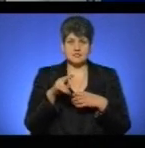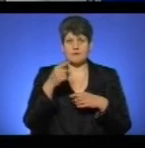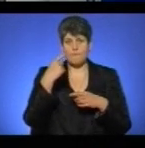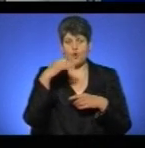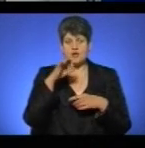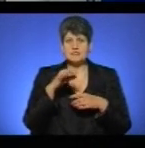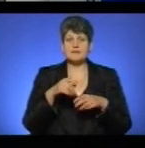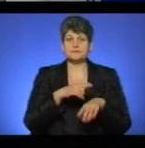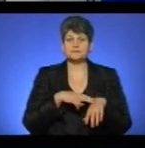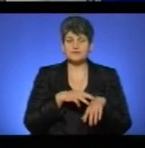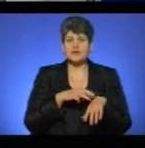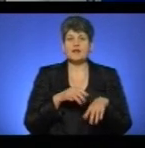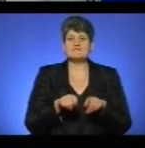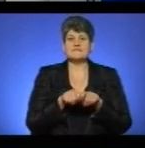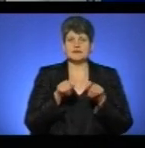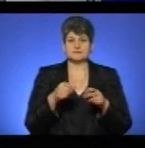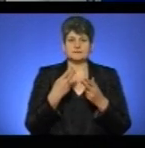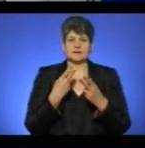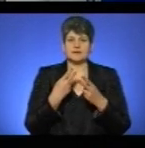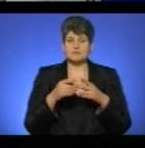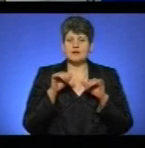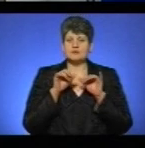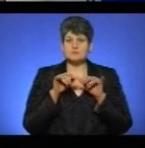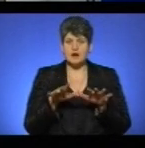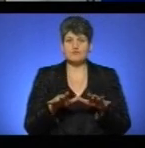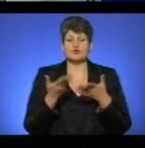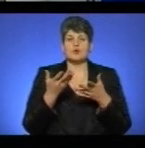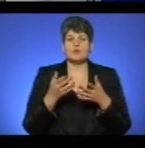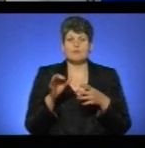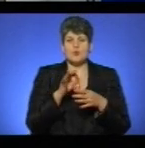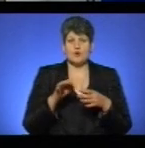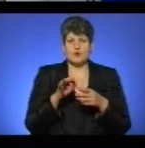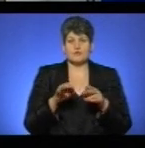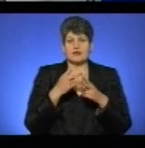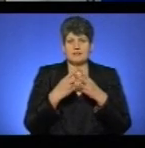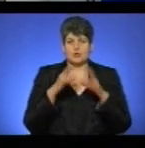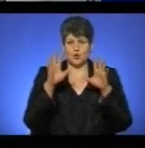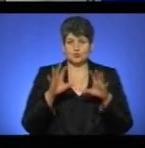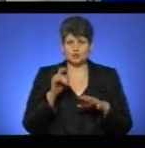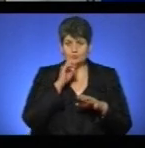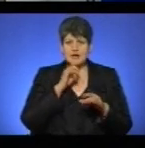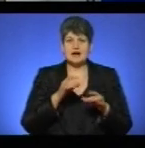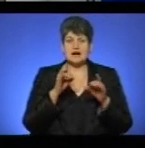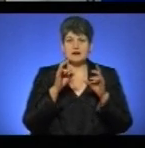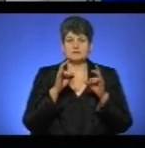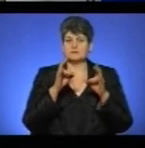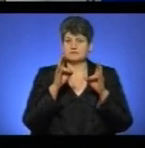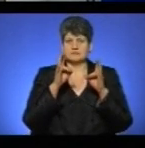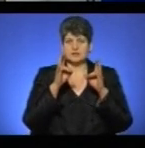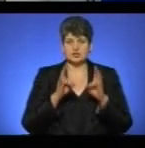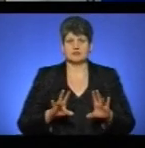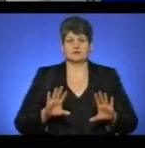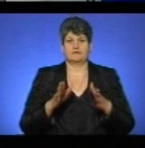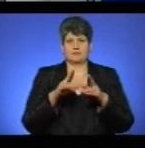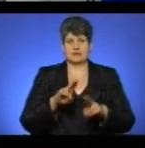правоохоронці порушили кримінальне провадження за статтею 115 Кримінального кодексу України. Раптова смерть під час нещасного